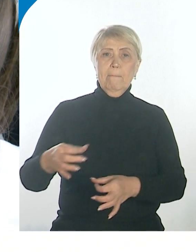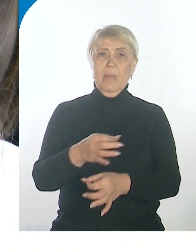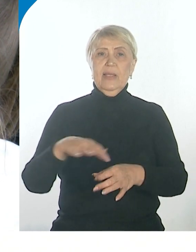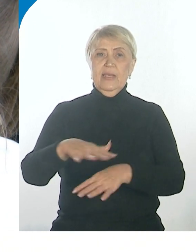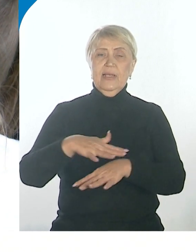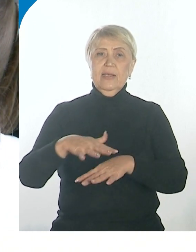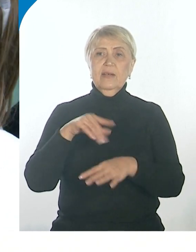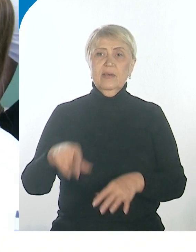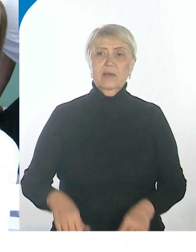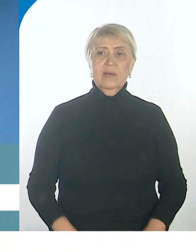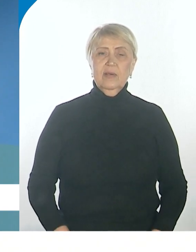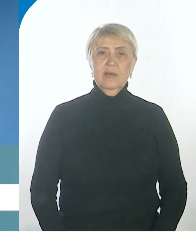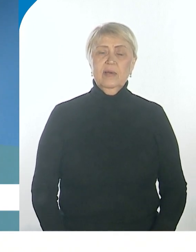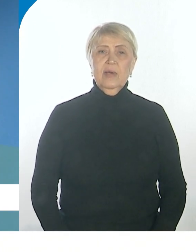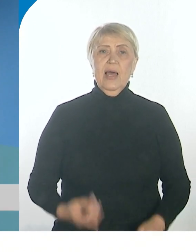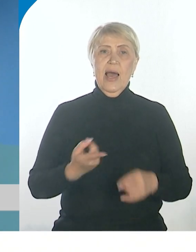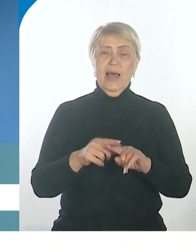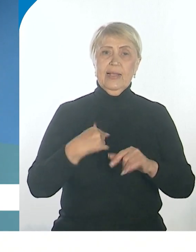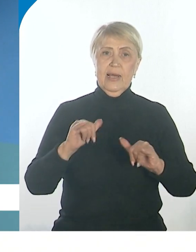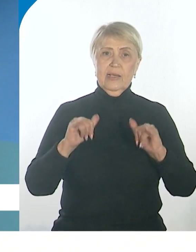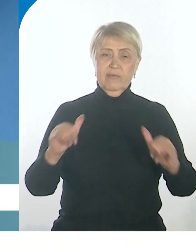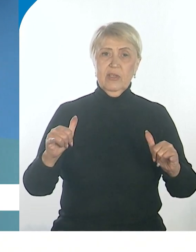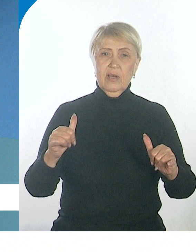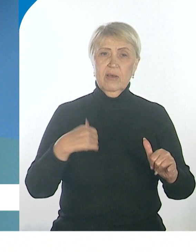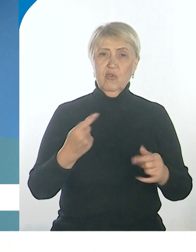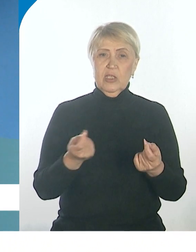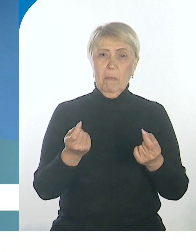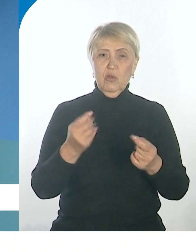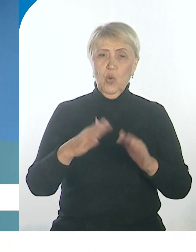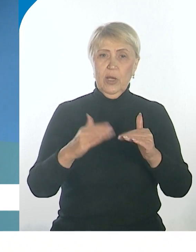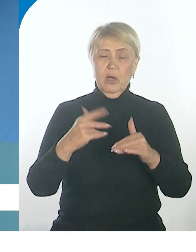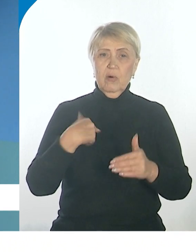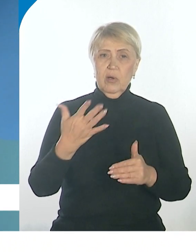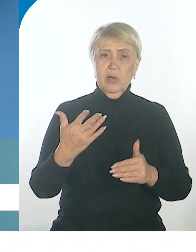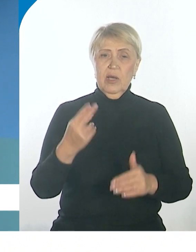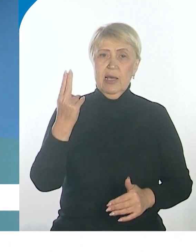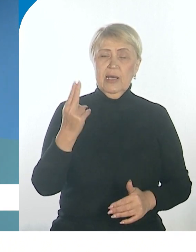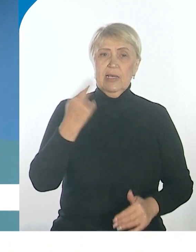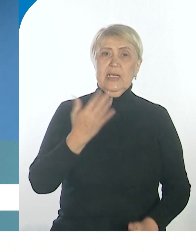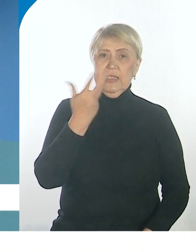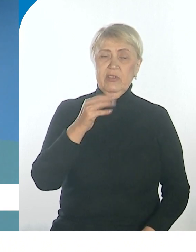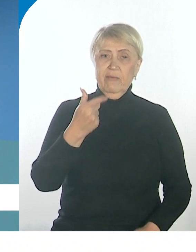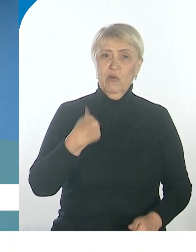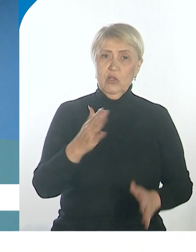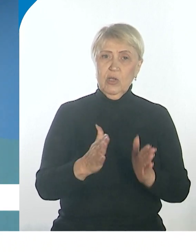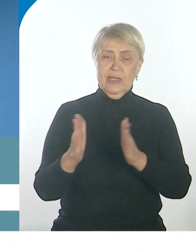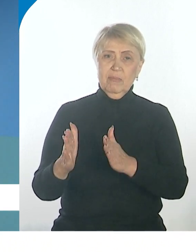интерактивная песочница для развития моторики рук, развития цветового сегмента,